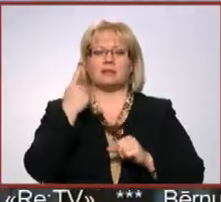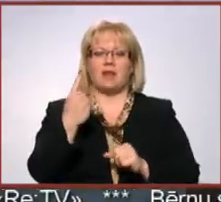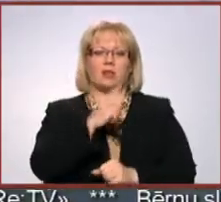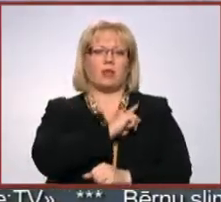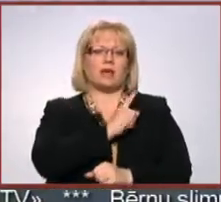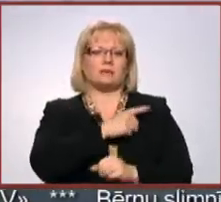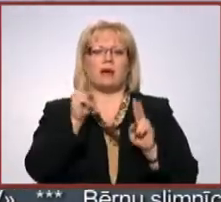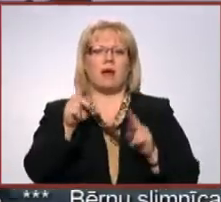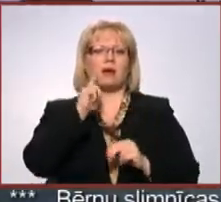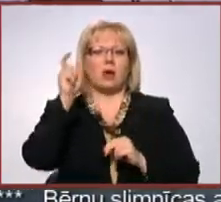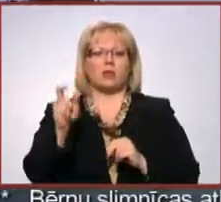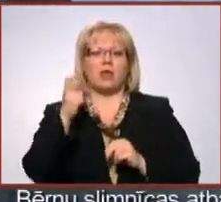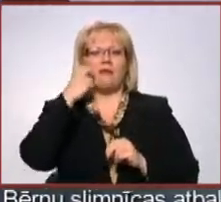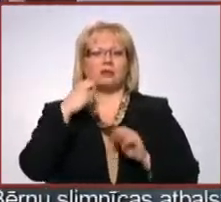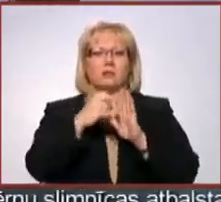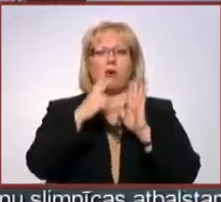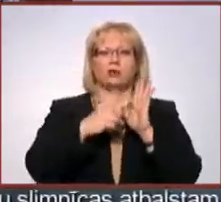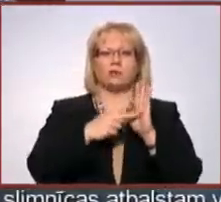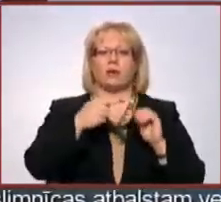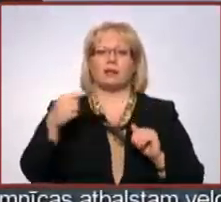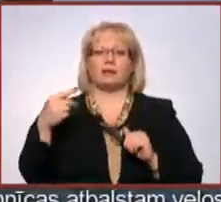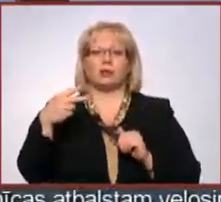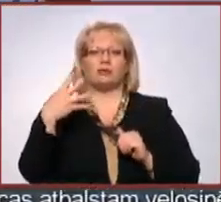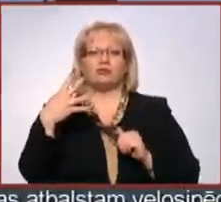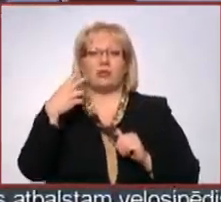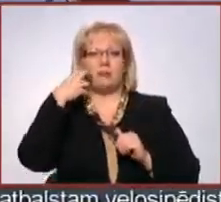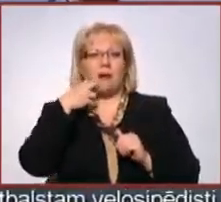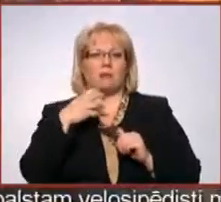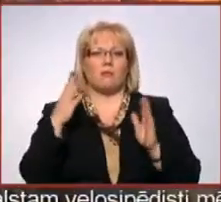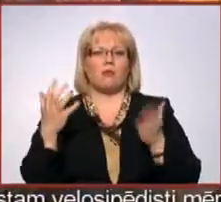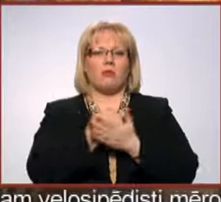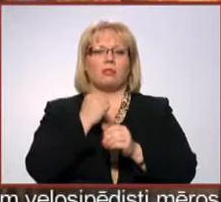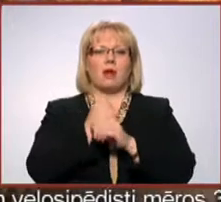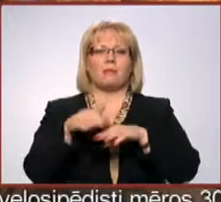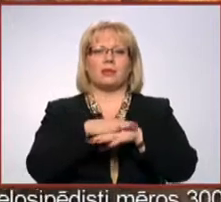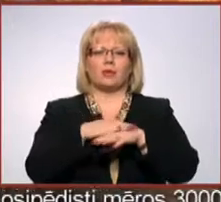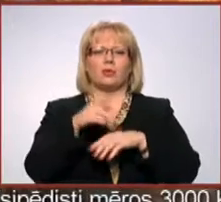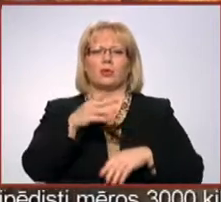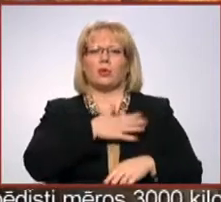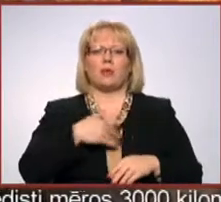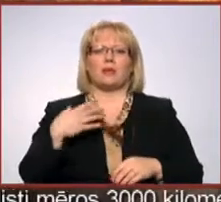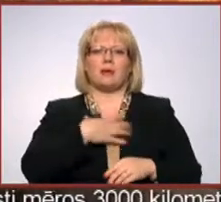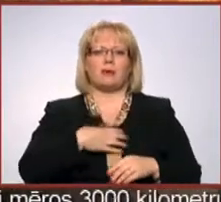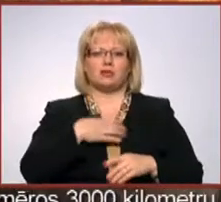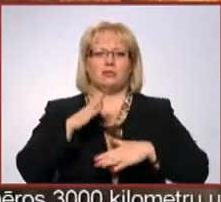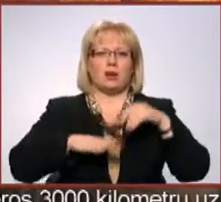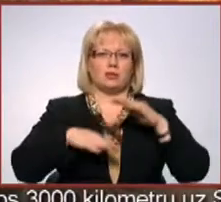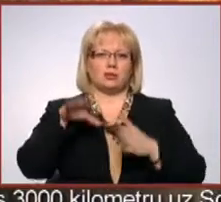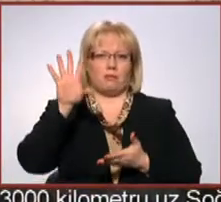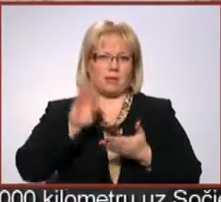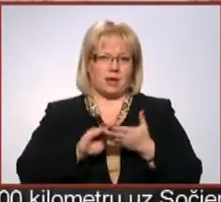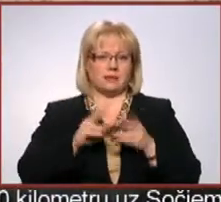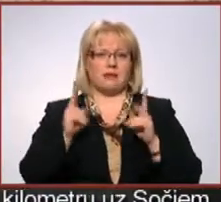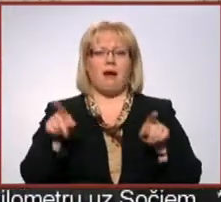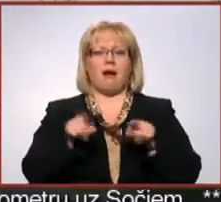iespējām, kā jaunietim vecumā no 18 līdz 24 gadiem gūt darba tirgūti kļoti nepieciešamo praktisko pieredzi,